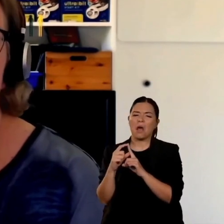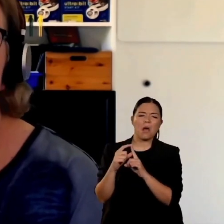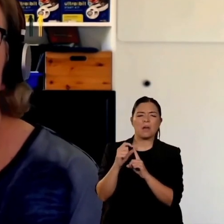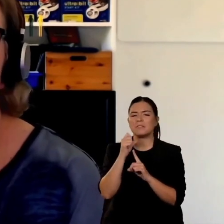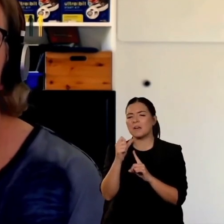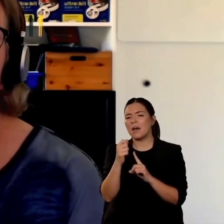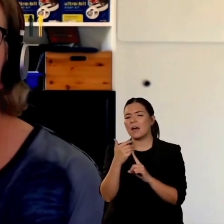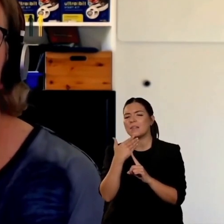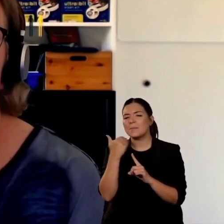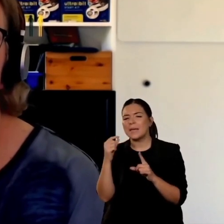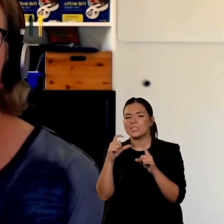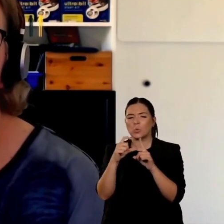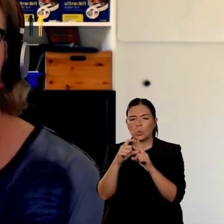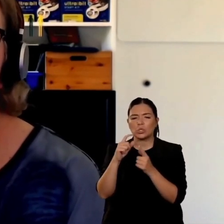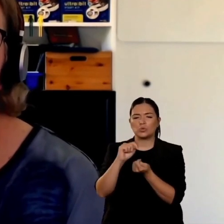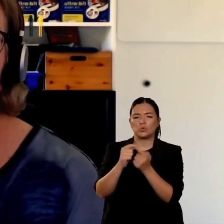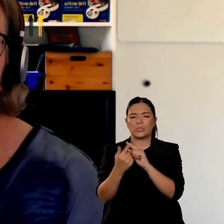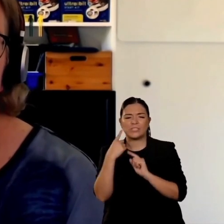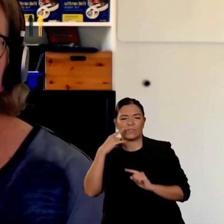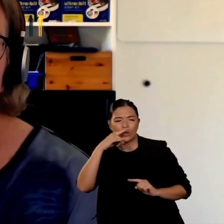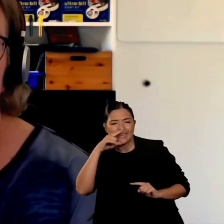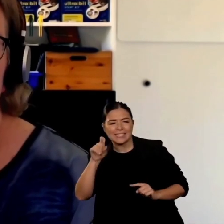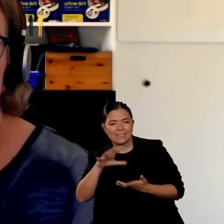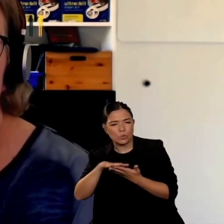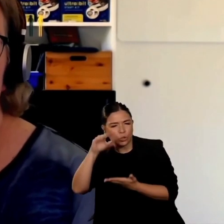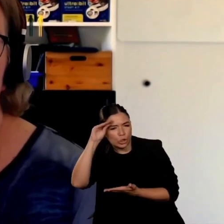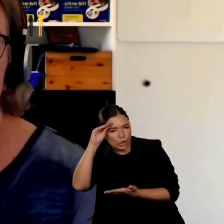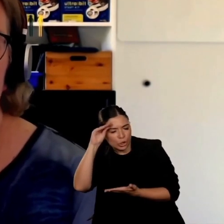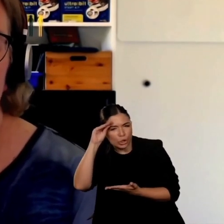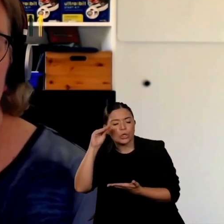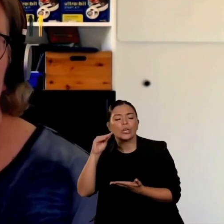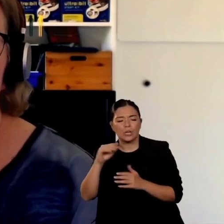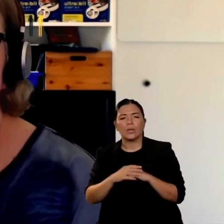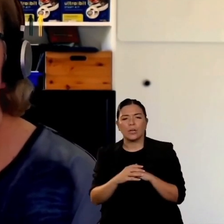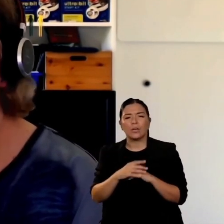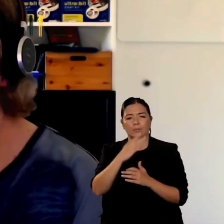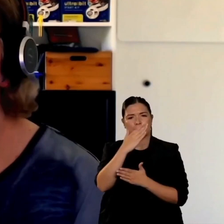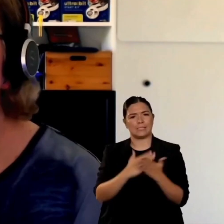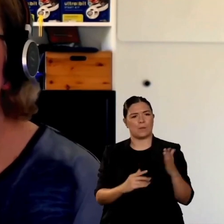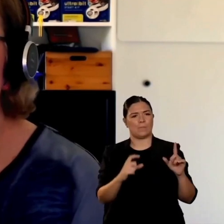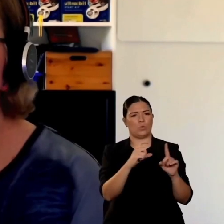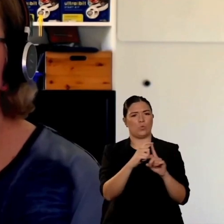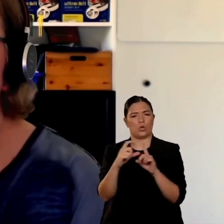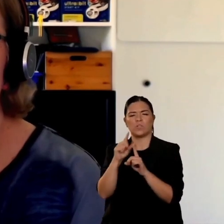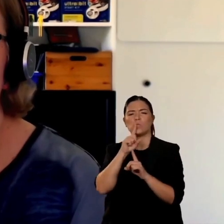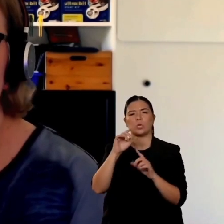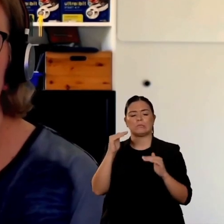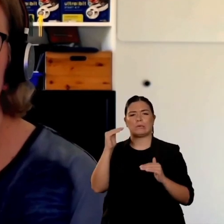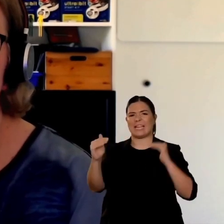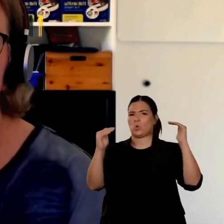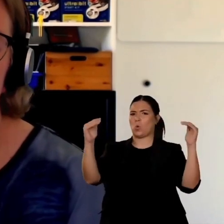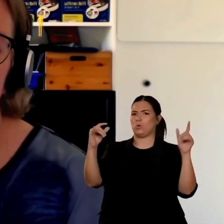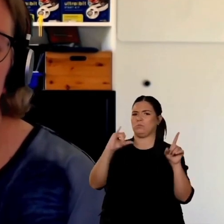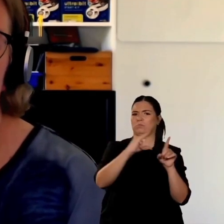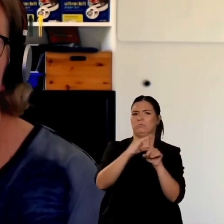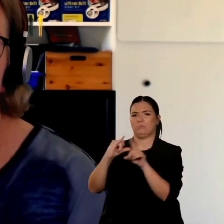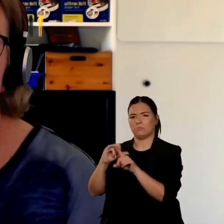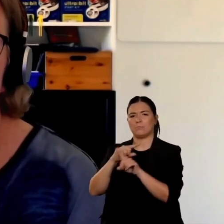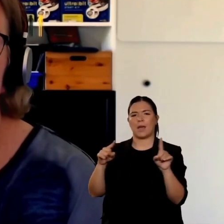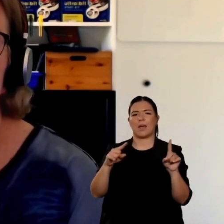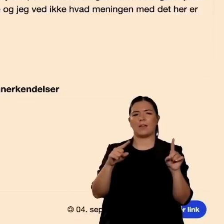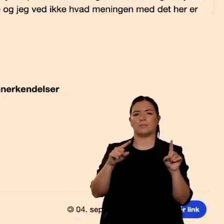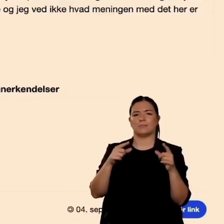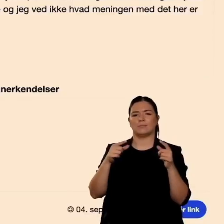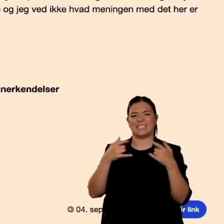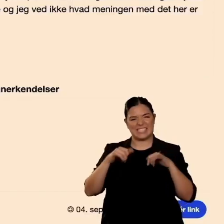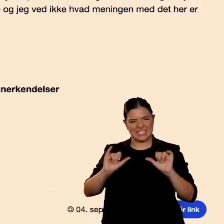adulti e pertanto mi sembra importante che i bambini imparino e usino lo scratch in un modo che possano davvero capire ciò che stanno